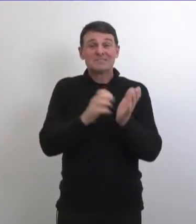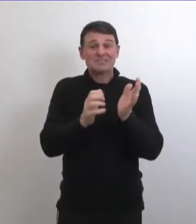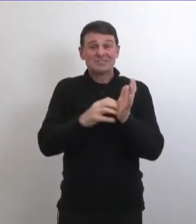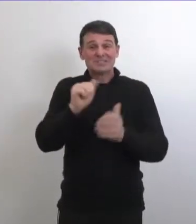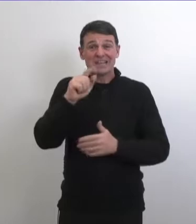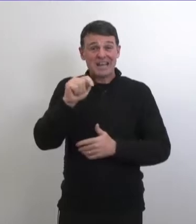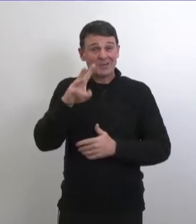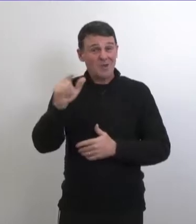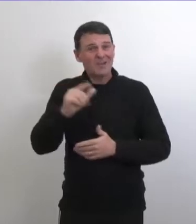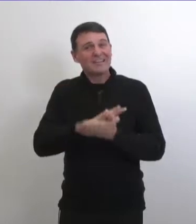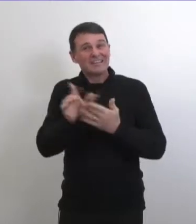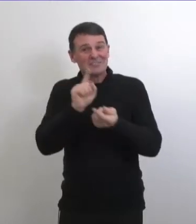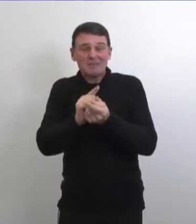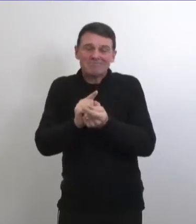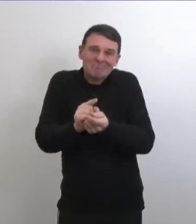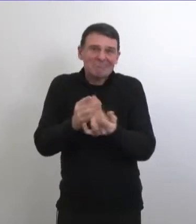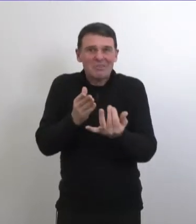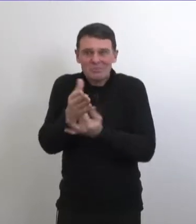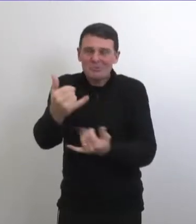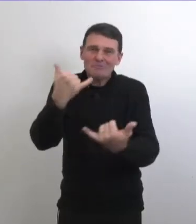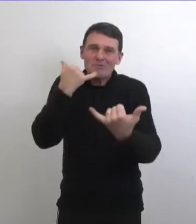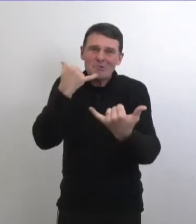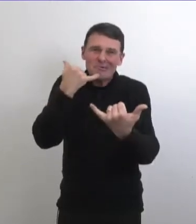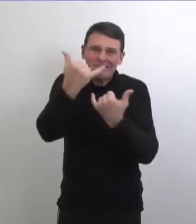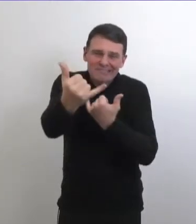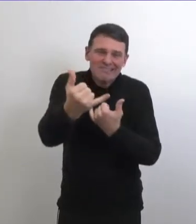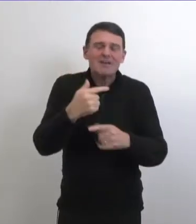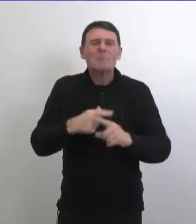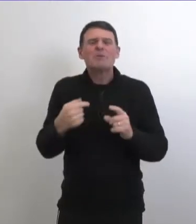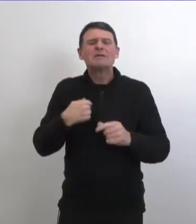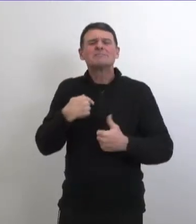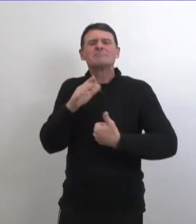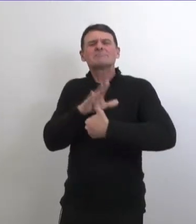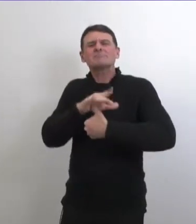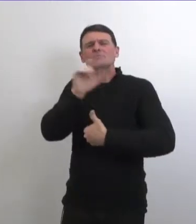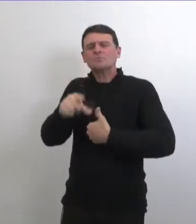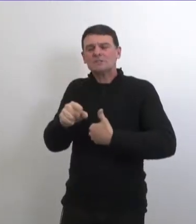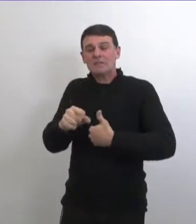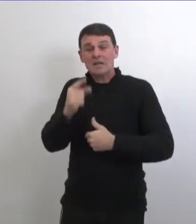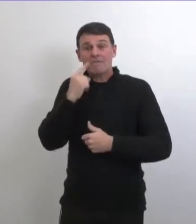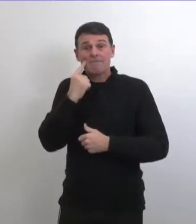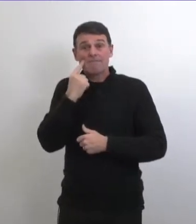bonjour docteur à toi ça fait plaisir de vous rencontrer par téléphone alors première question